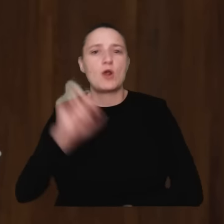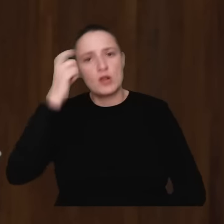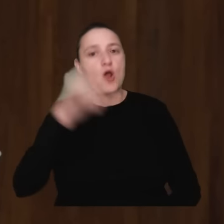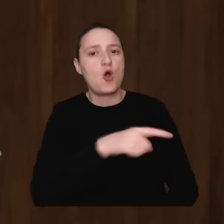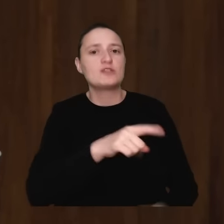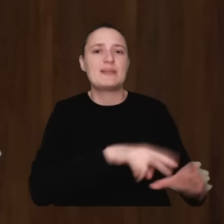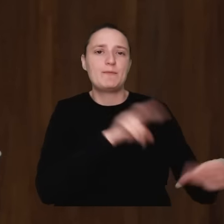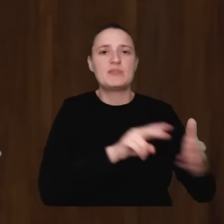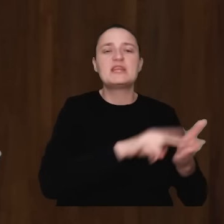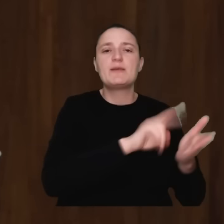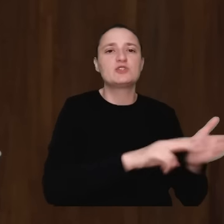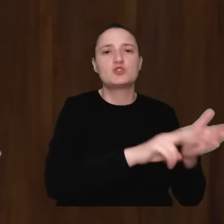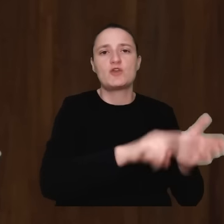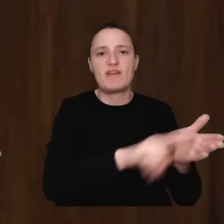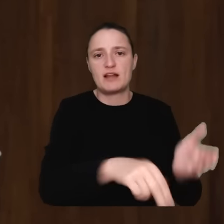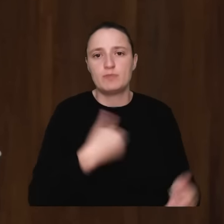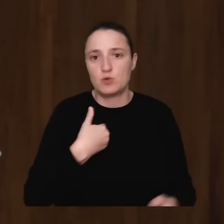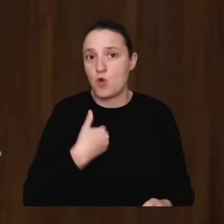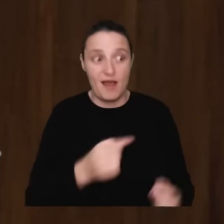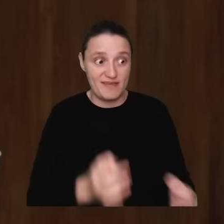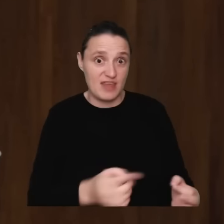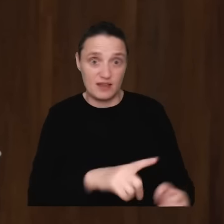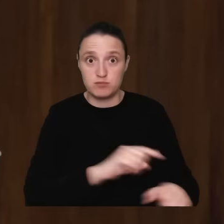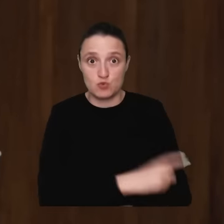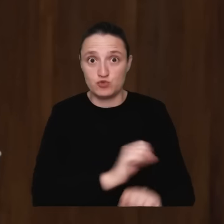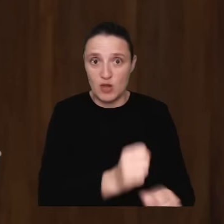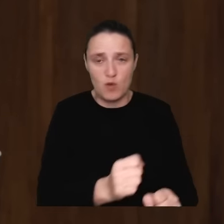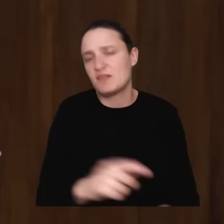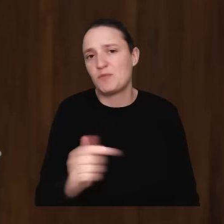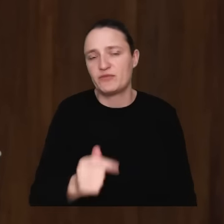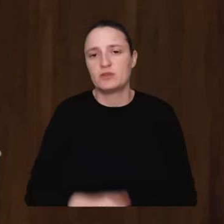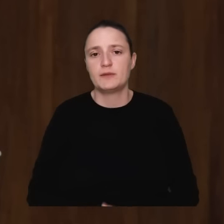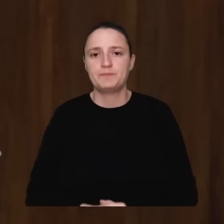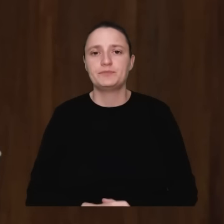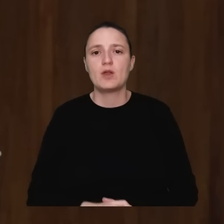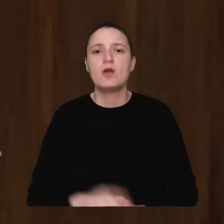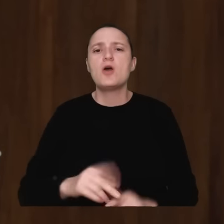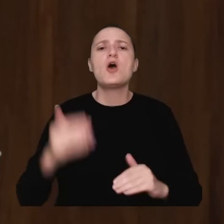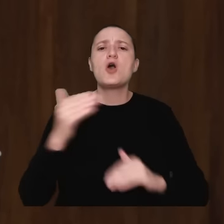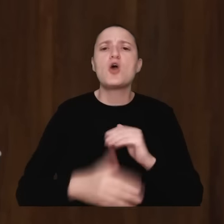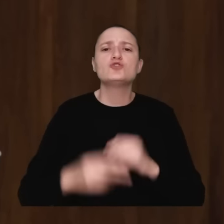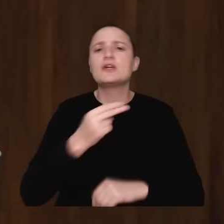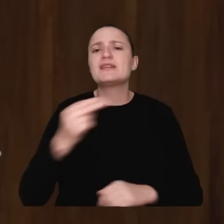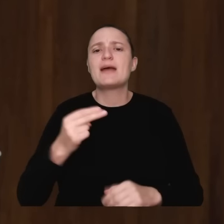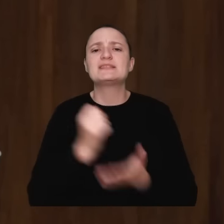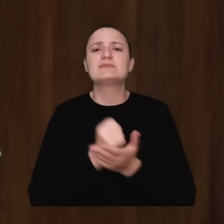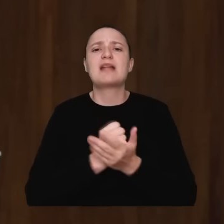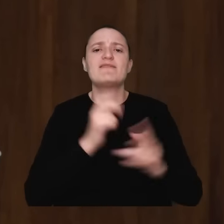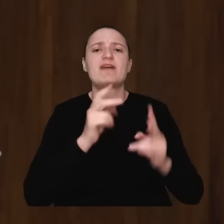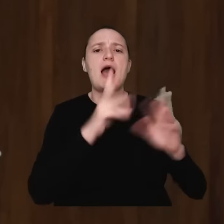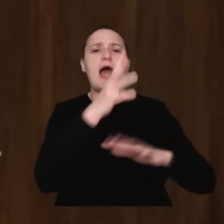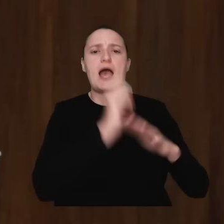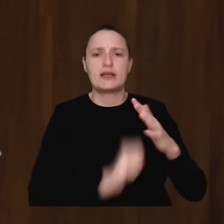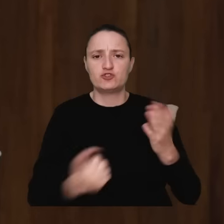Konkludując, szanowni państwo i kończąc ten wątek dotyczący aresztu, wniosku aresztowego.